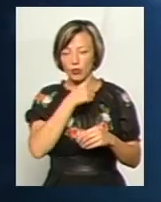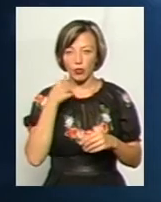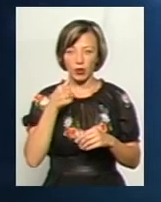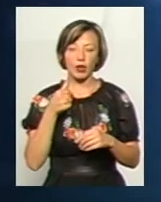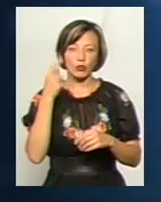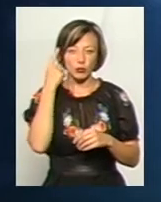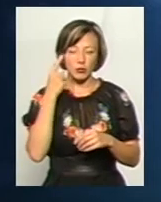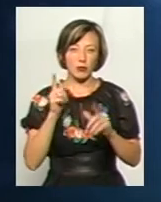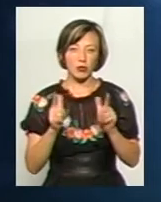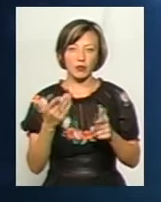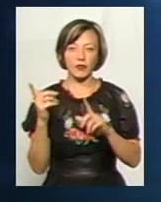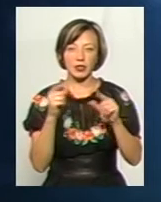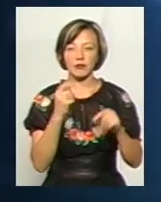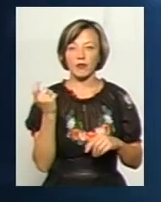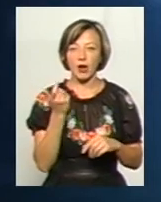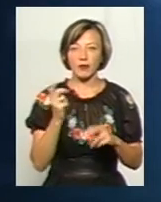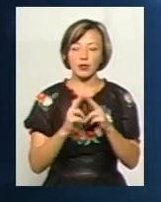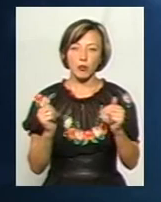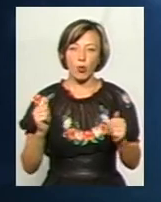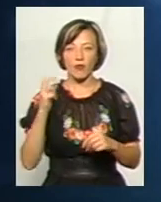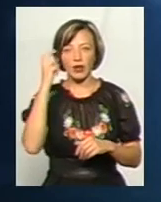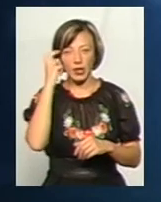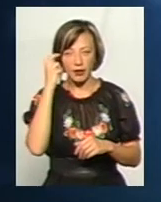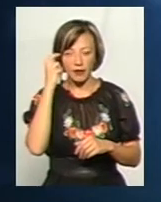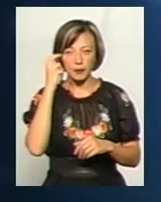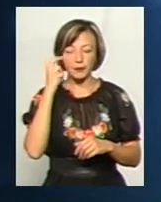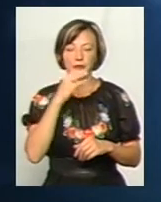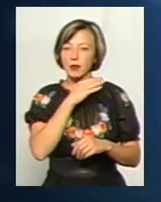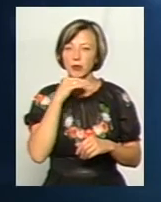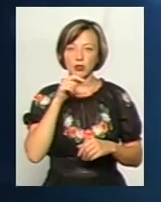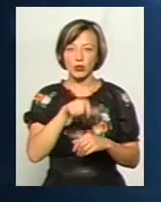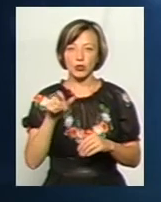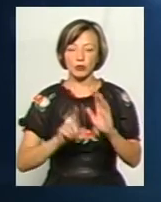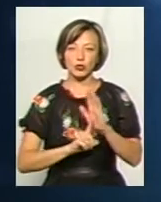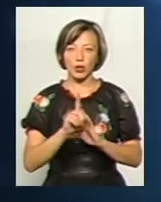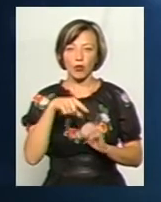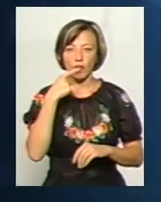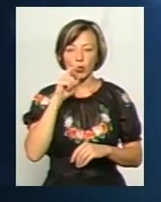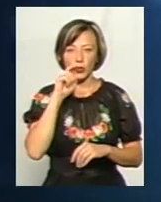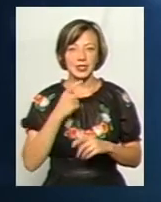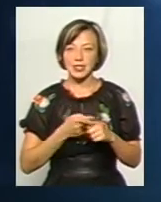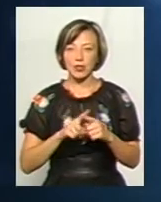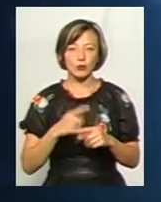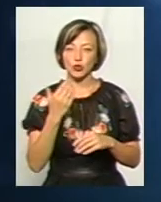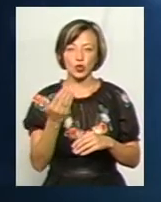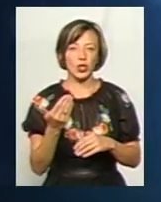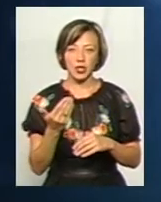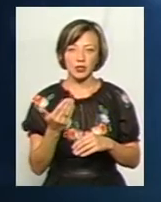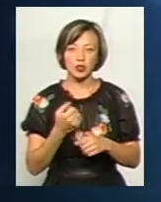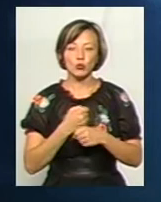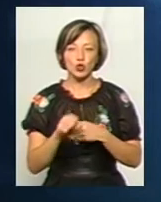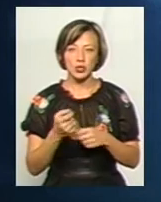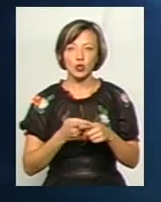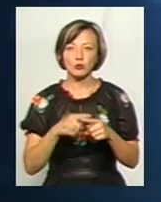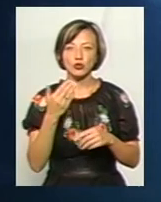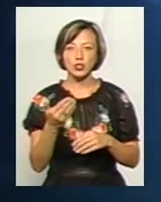колеги мене підтримують, якщо ви їдете в Харків, в Дніпро, в Київ, дуже багато людей починають говорити українською. І це не тому, що їх змушують,